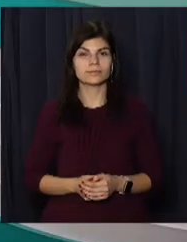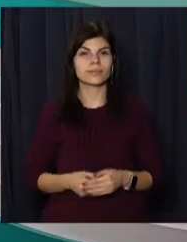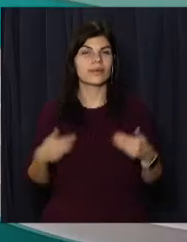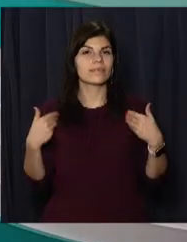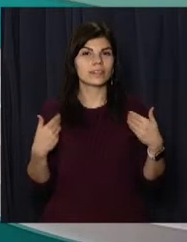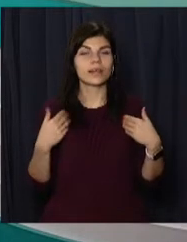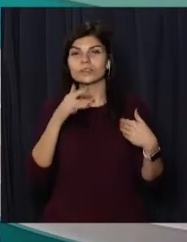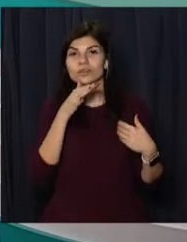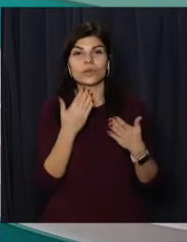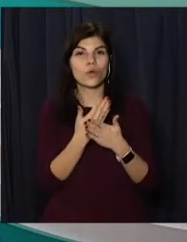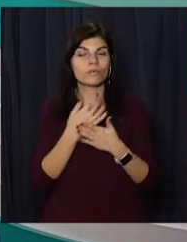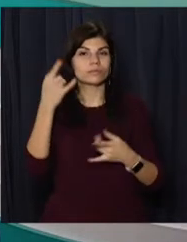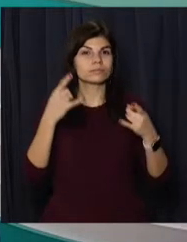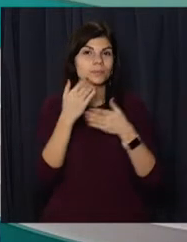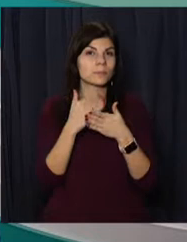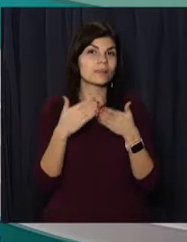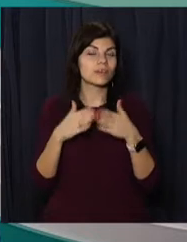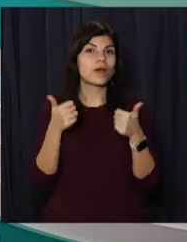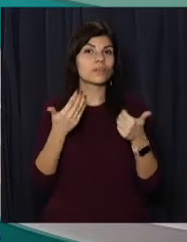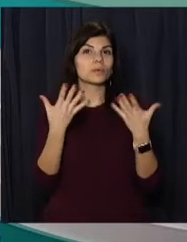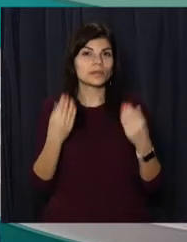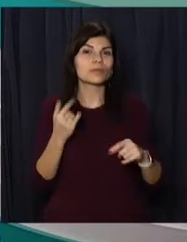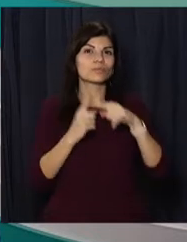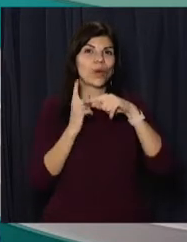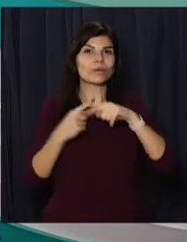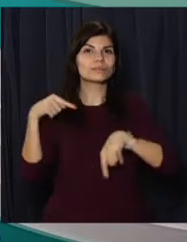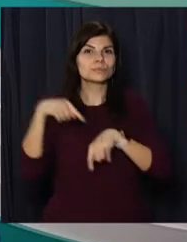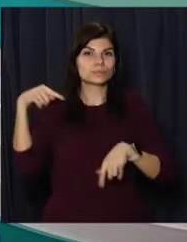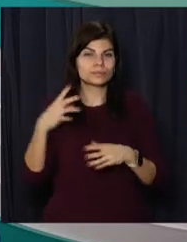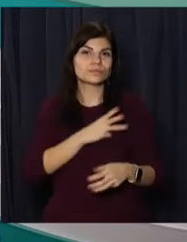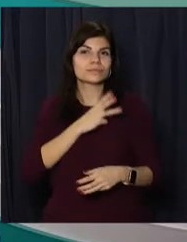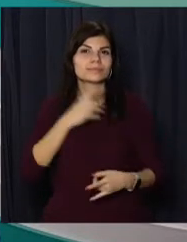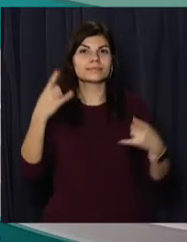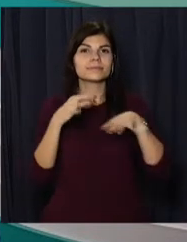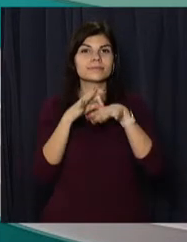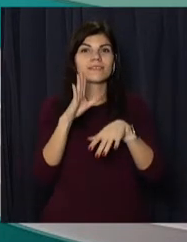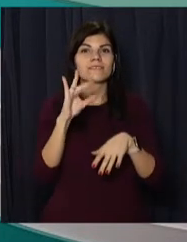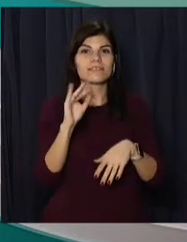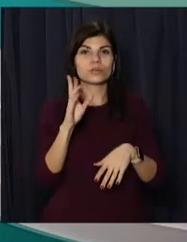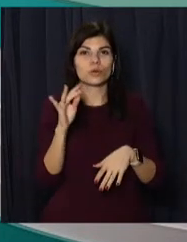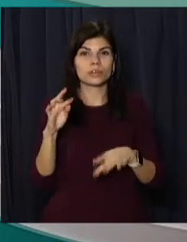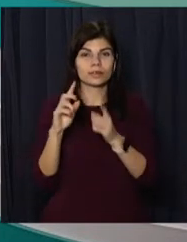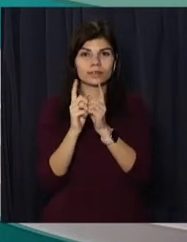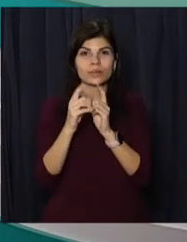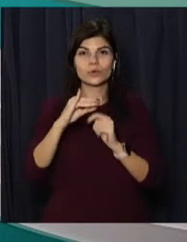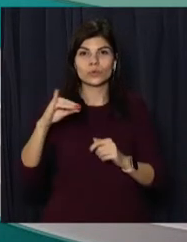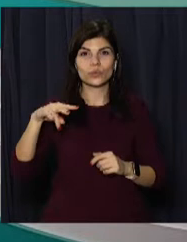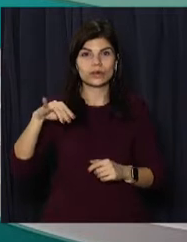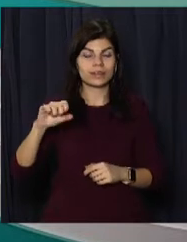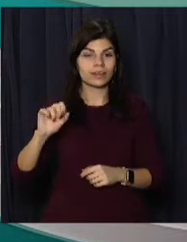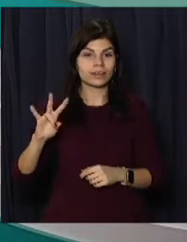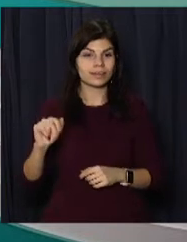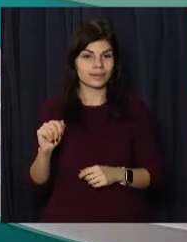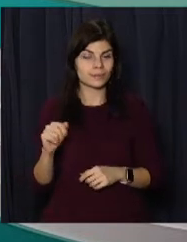Вітаю! Час новин на відкритому. Продуктивного дня та позитивних емоцій вам бажають Вікторія Вахрушина та сурдоперекладачка Юліана